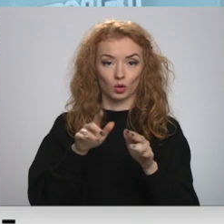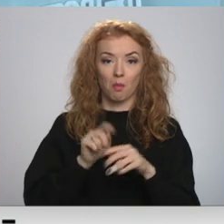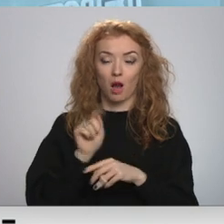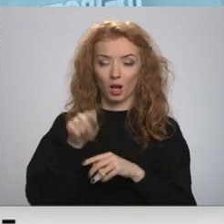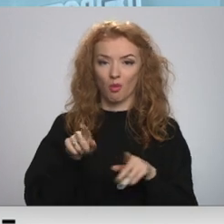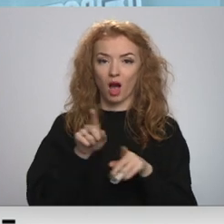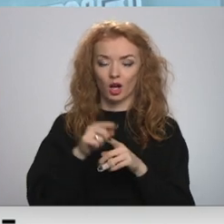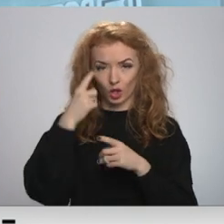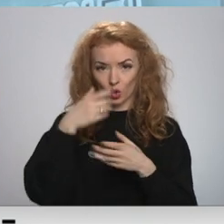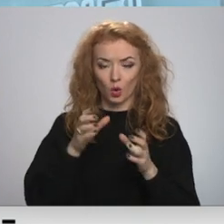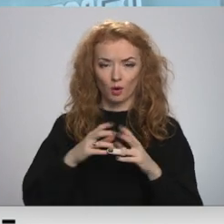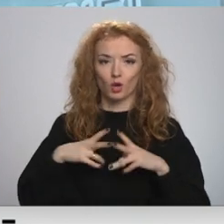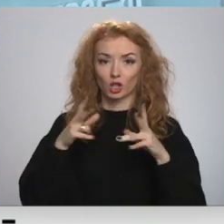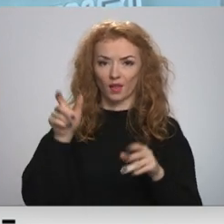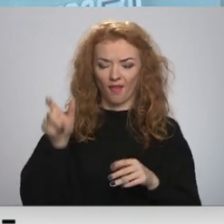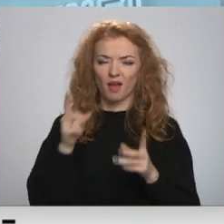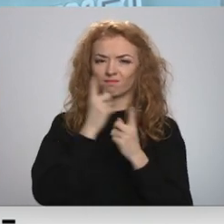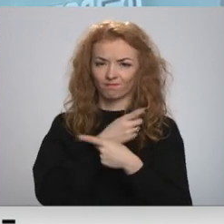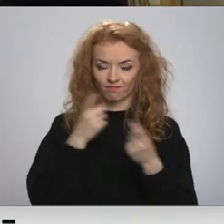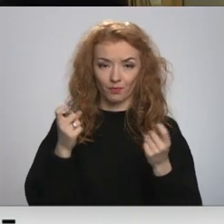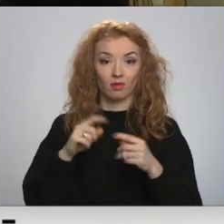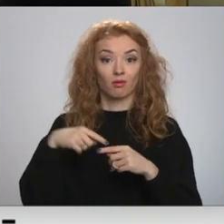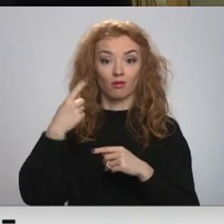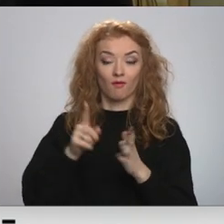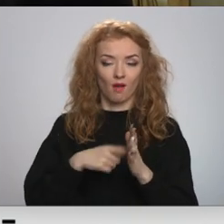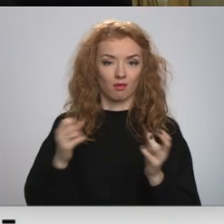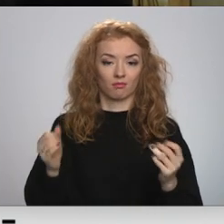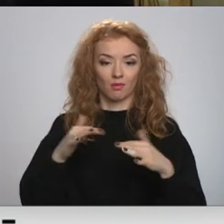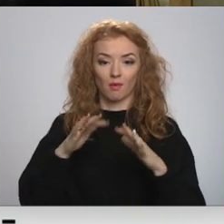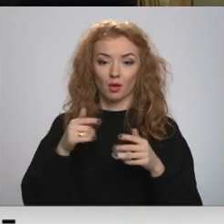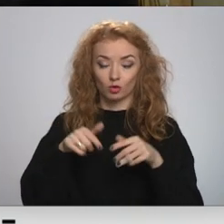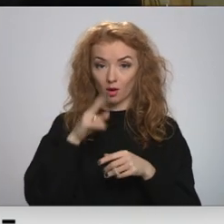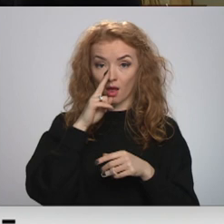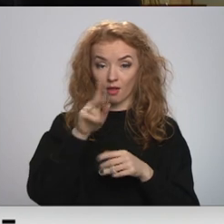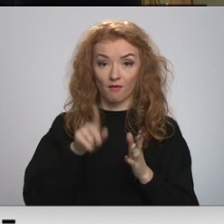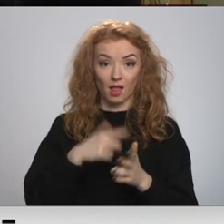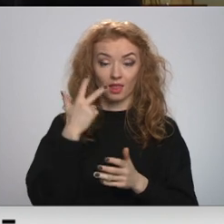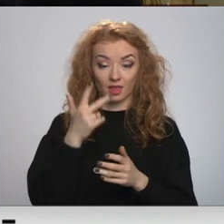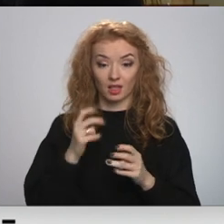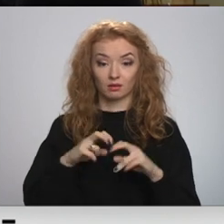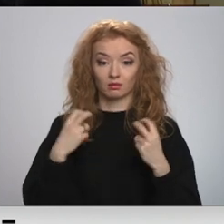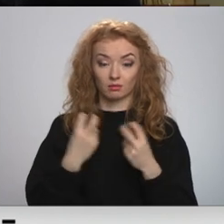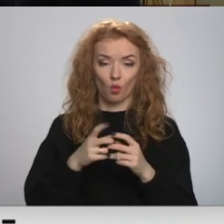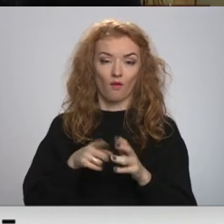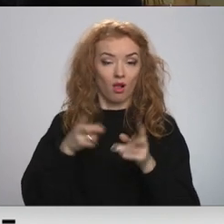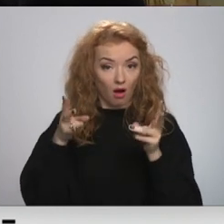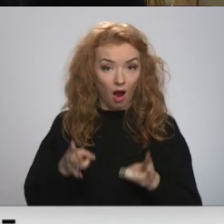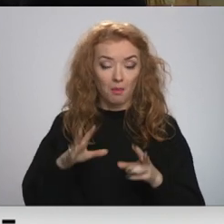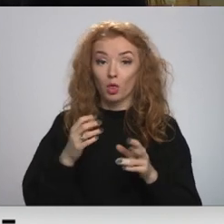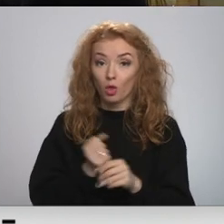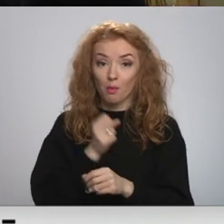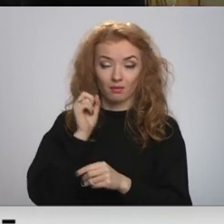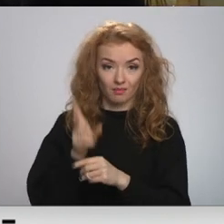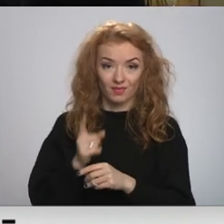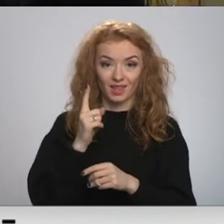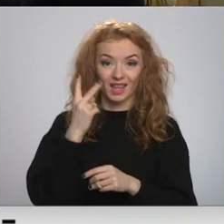arī domas priekšsētājs. Pēc nedēļas tik sasaukt kārtajā sēdi, bet šundē vēl trīs ārkārtas sēdes un viena kārtējā. Tomēr atstādināt nu